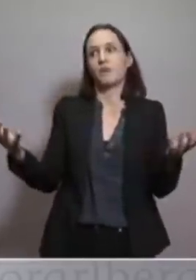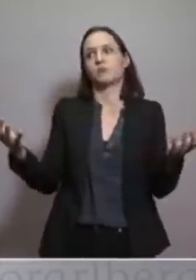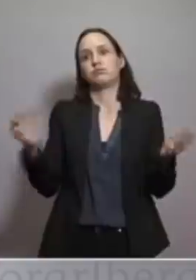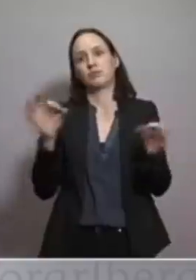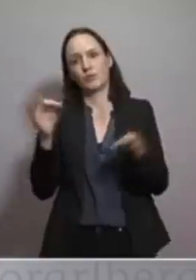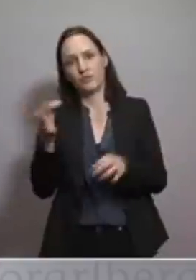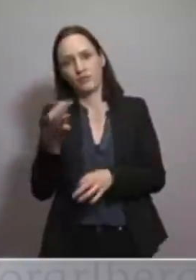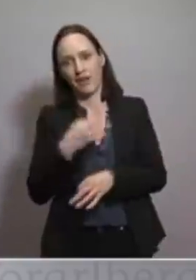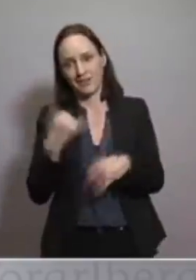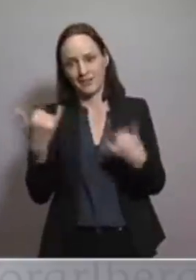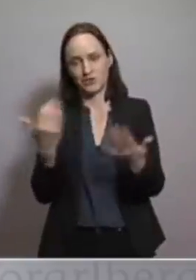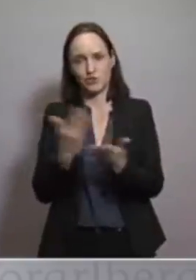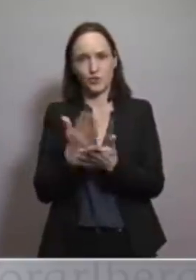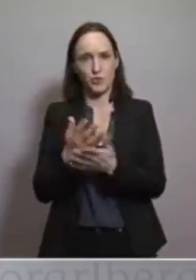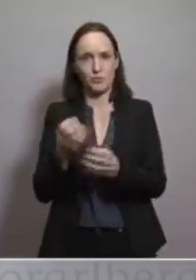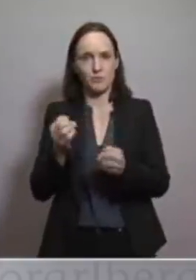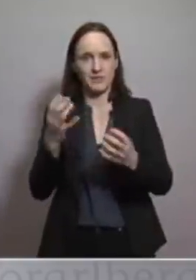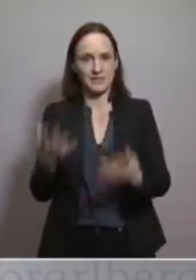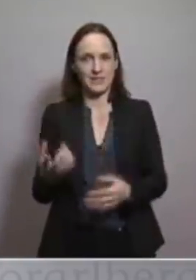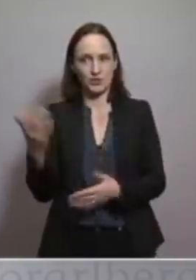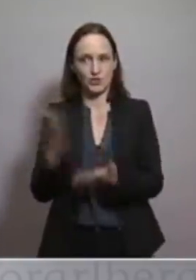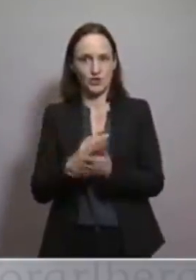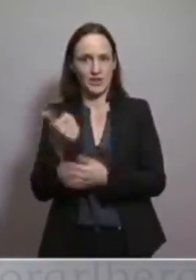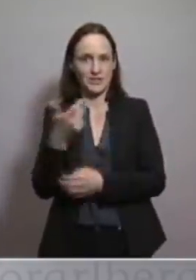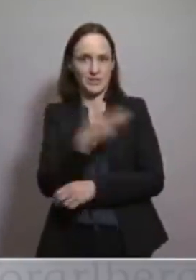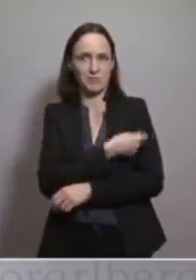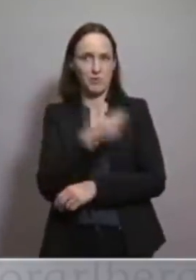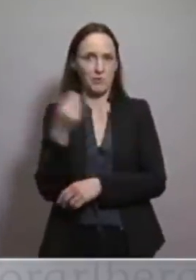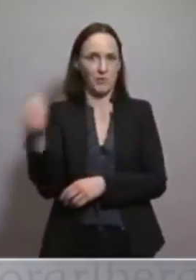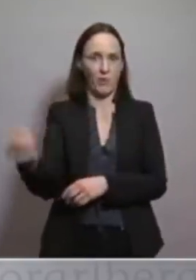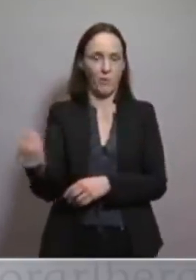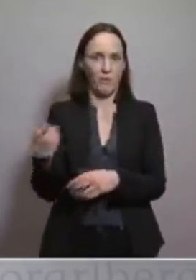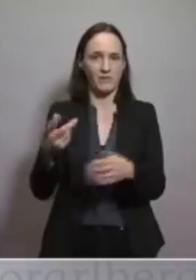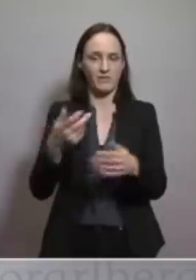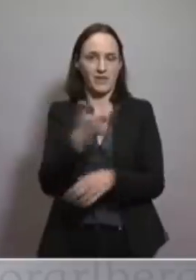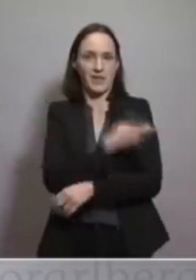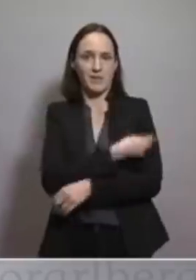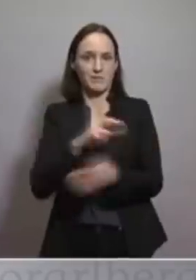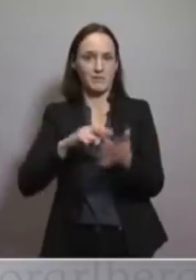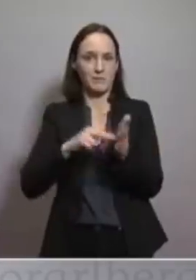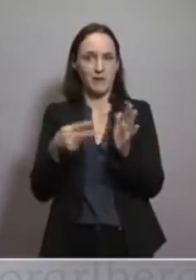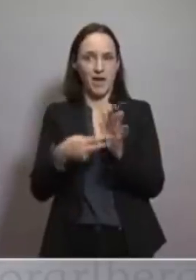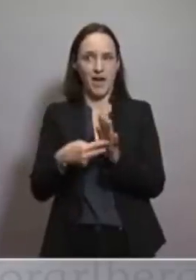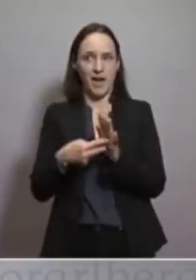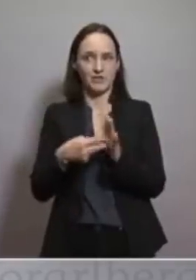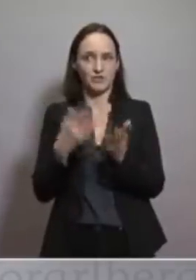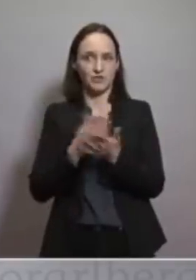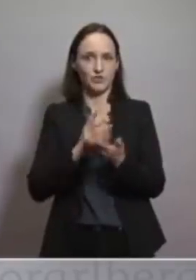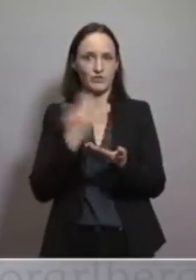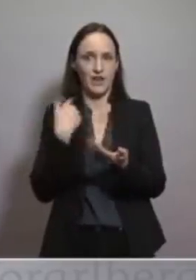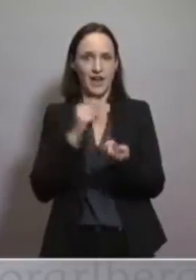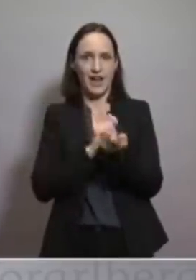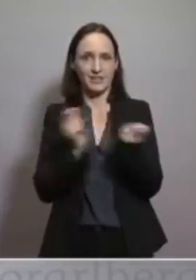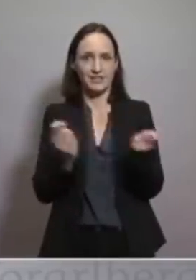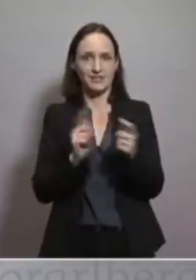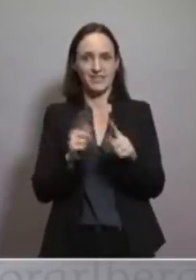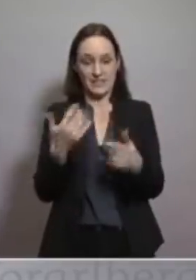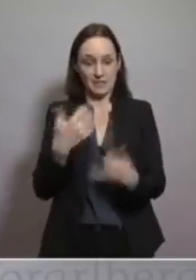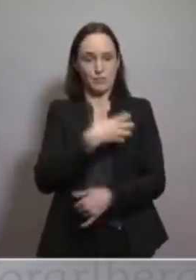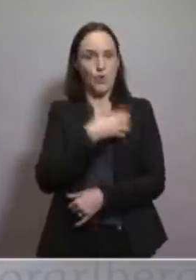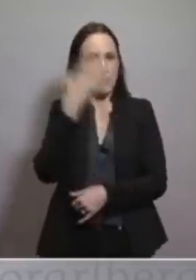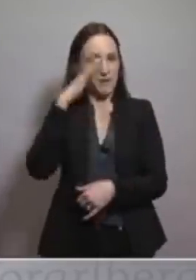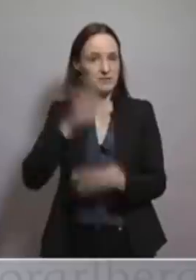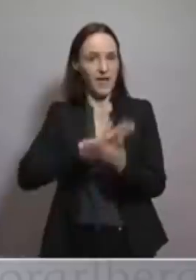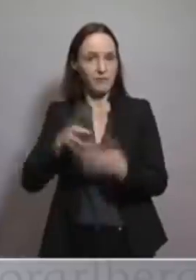in dem Sinne, auch wenn der Impfplan anderes vorgesehen hätte. In dem Stadium ist jetzt nicht geplant, dass Bürgermeister einfach impfen